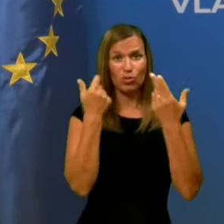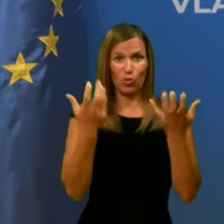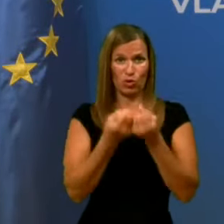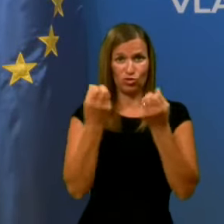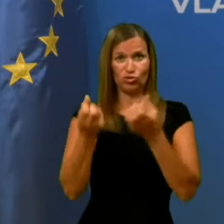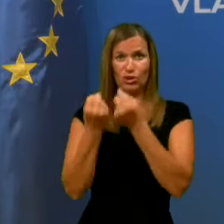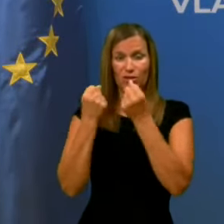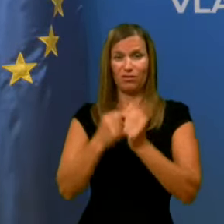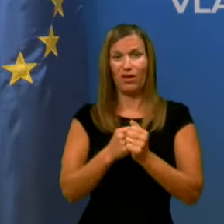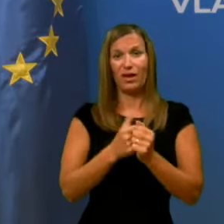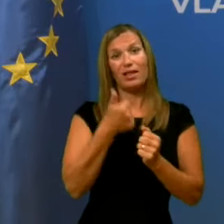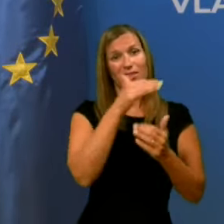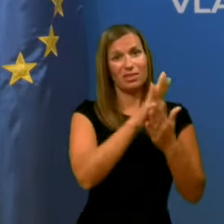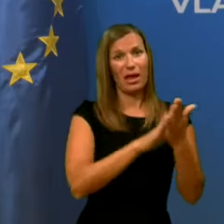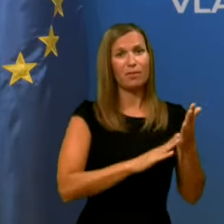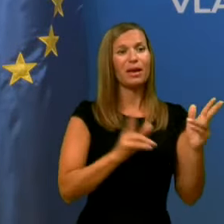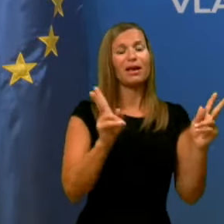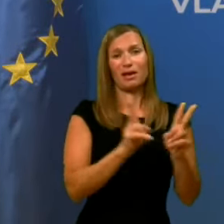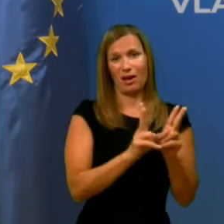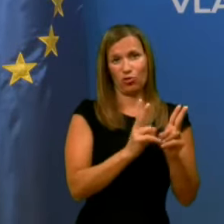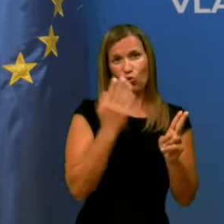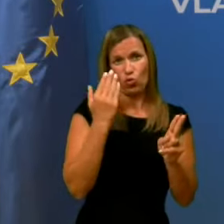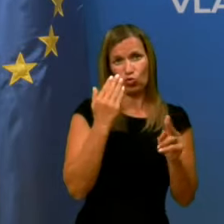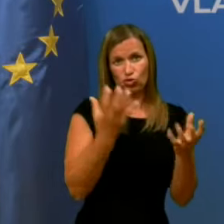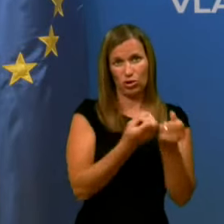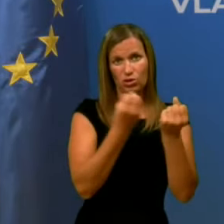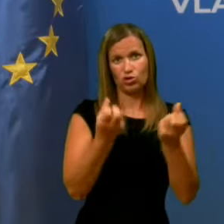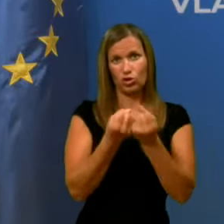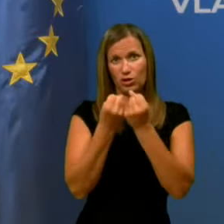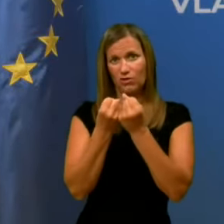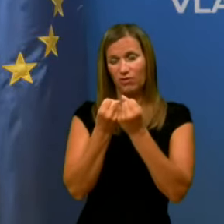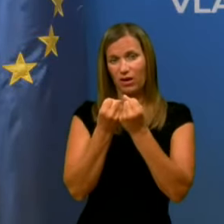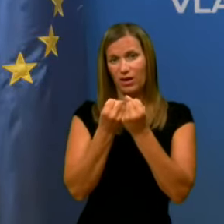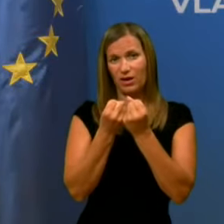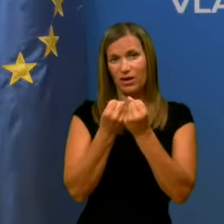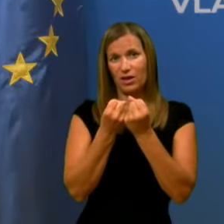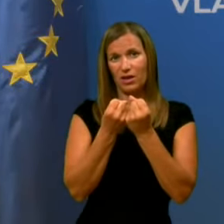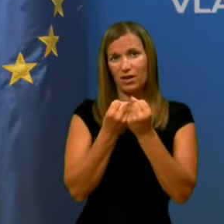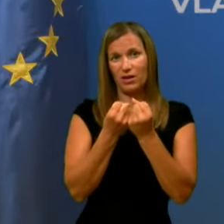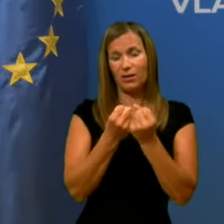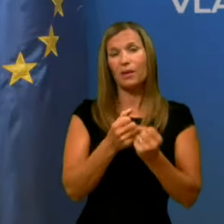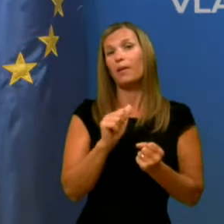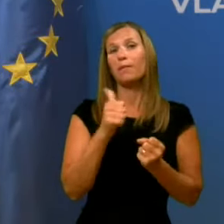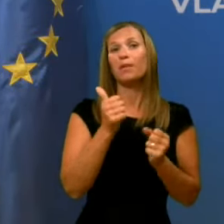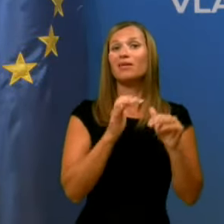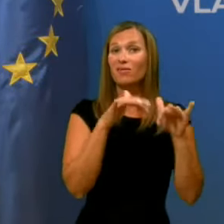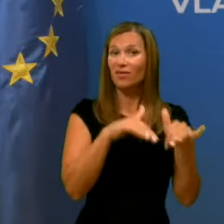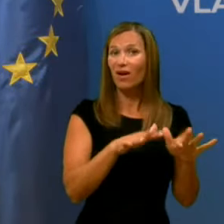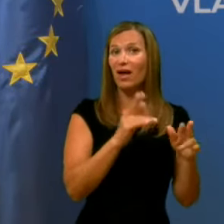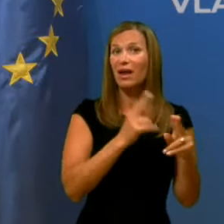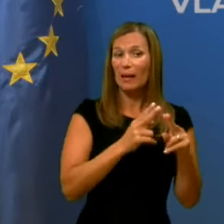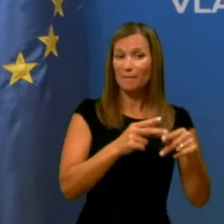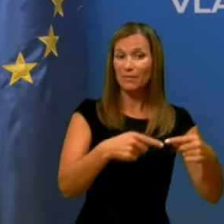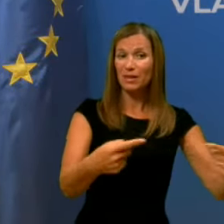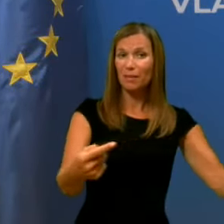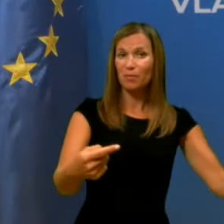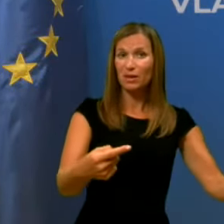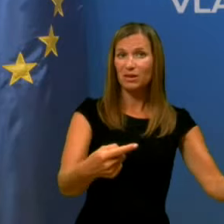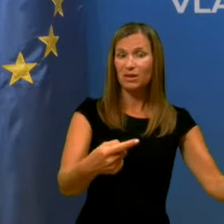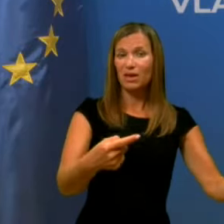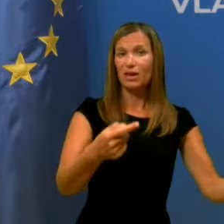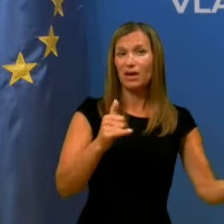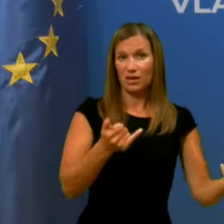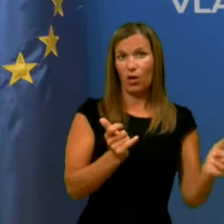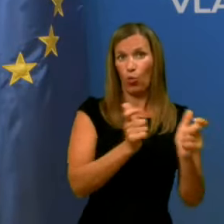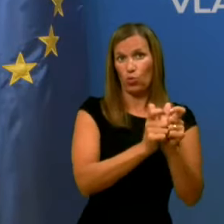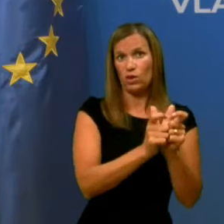najprej kratkoročne rešitve. Če nas je prvi val epidemije, bi